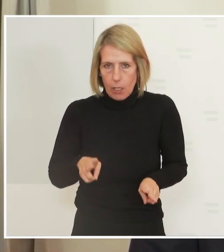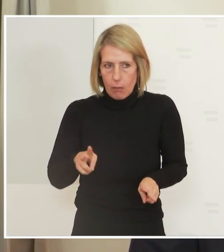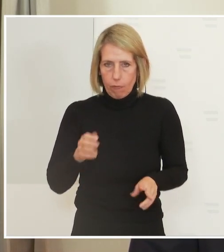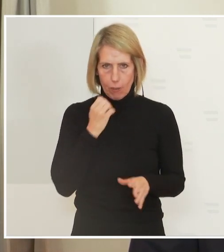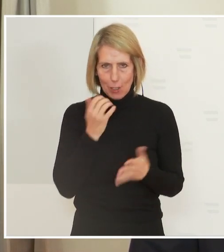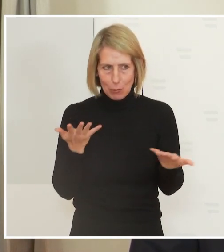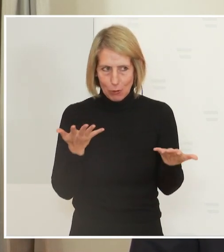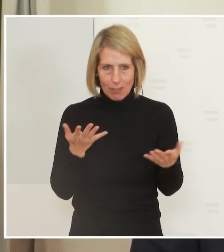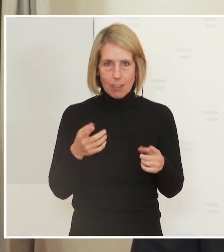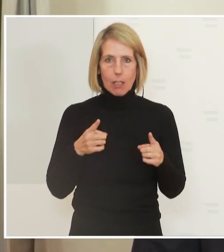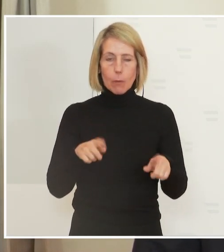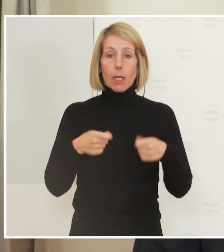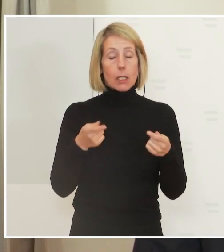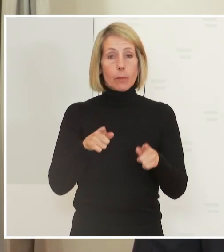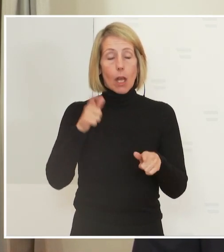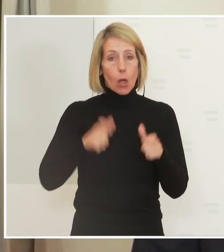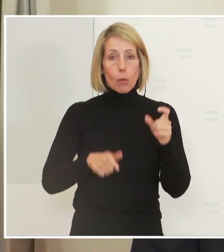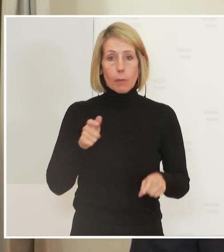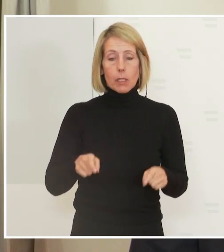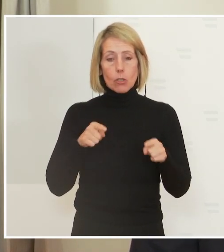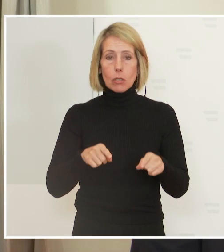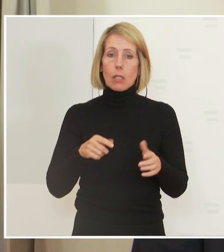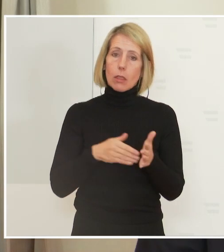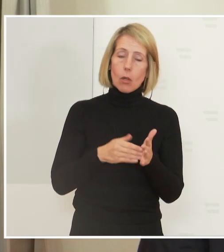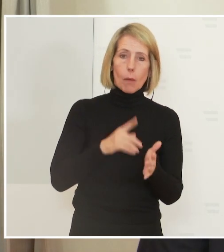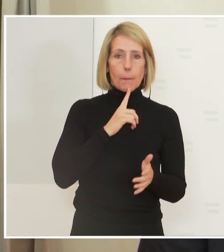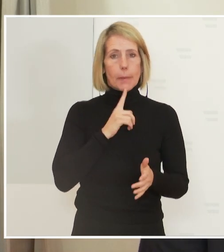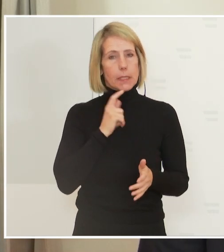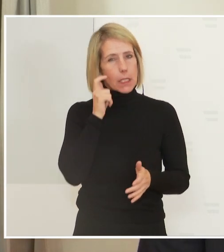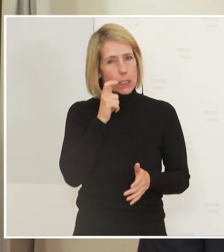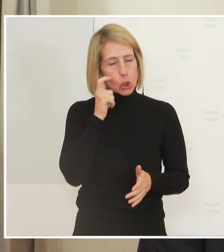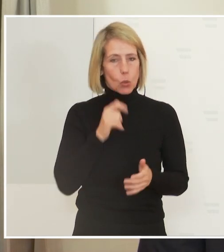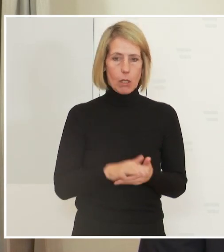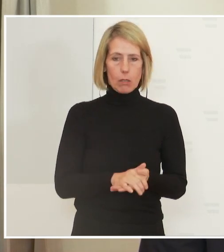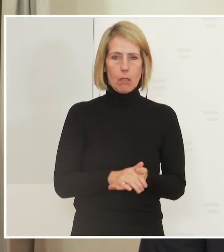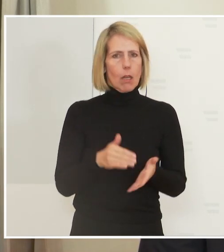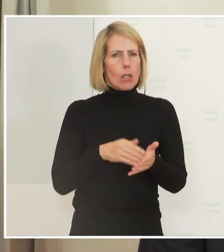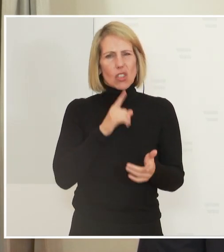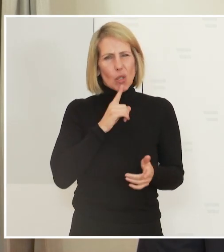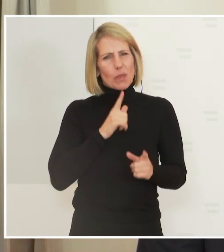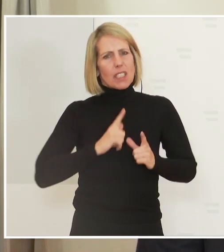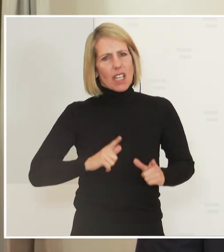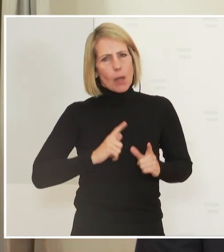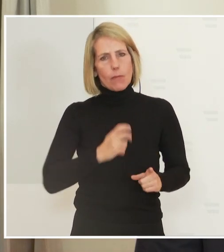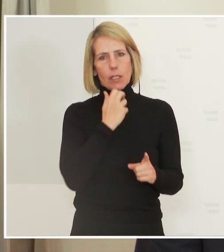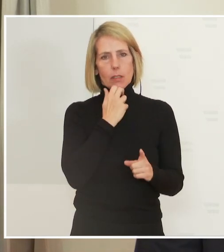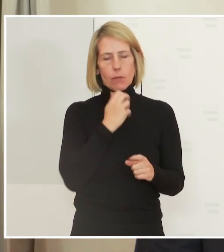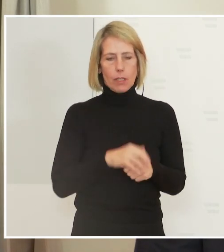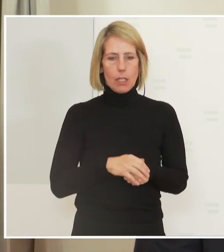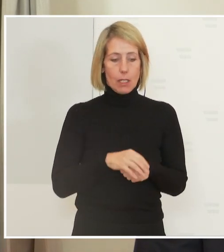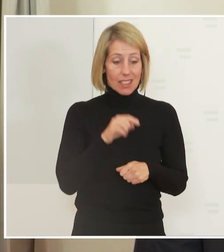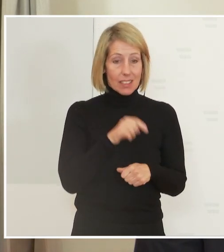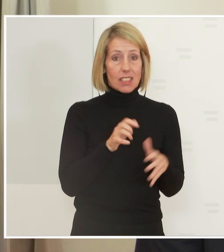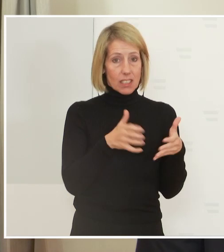Menschen, die einfach noch ein bisschen Sorge haben und noch ein bisschen zuwarten wollen. Und die möchte ich um Folgendes bitten.